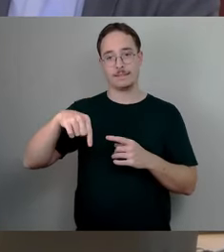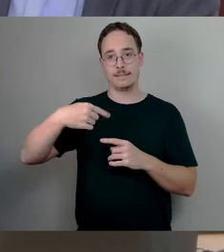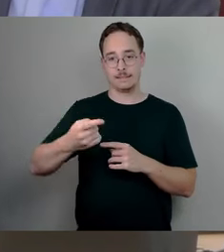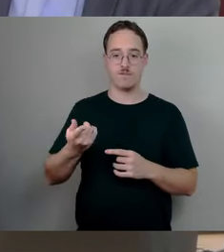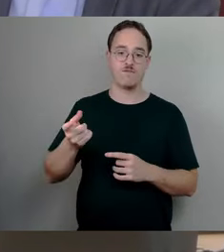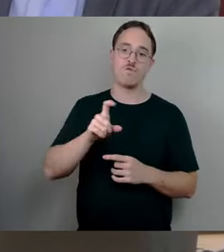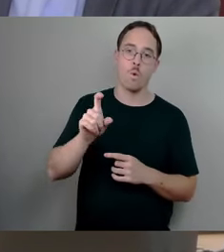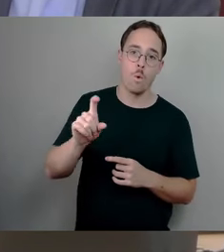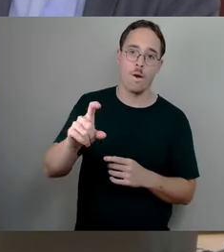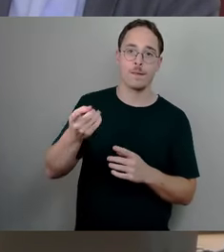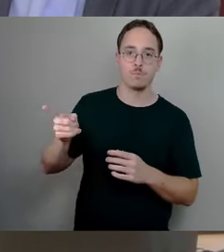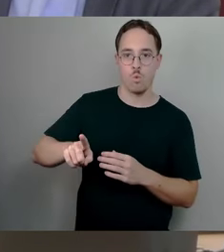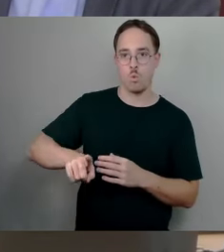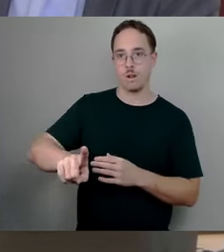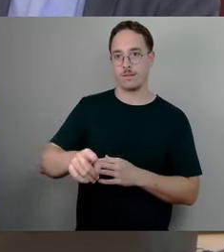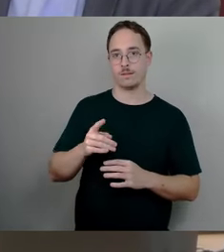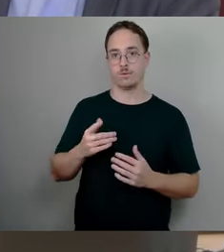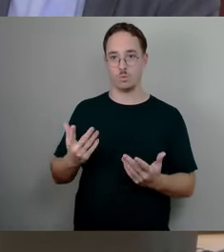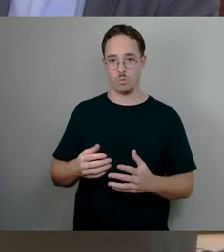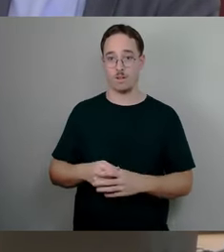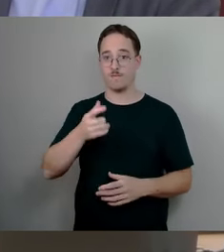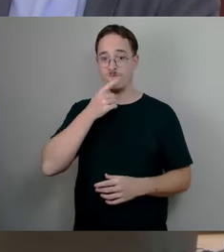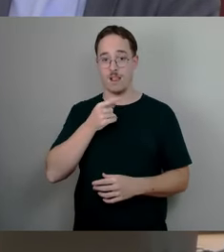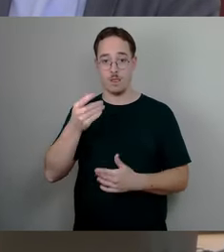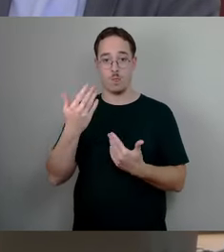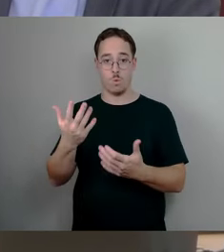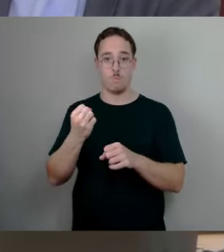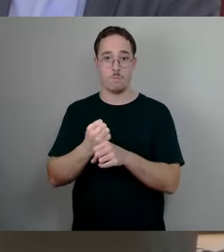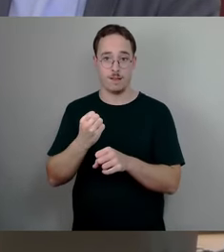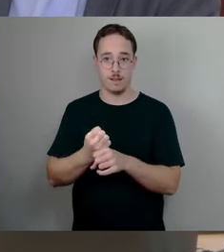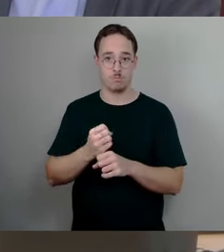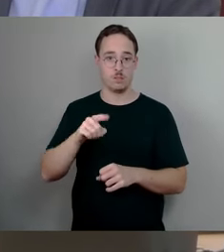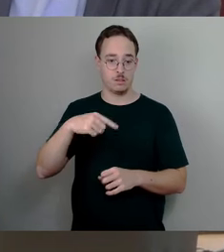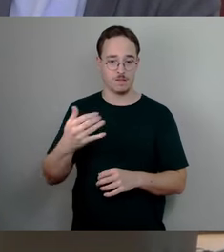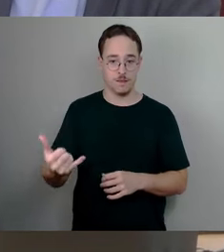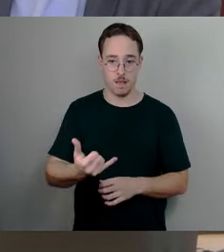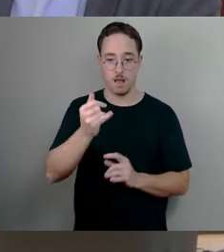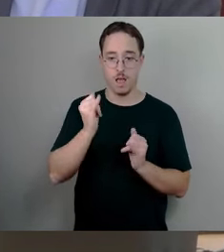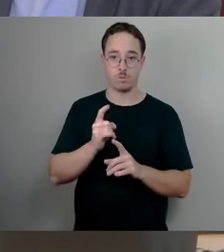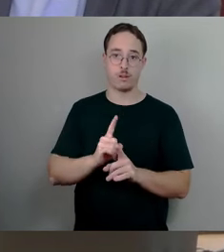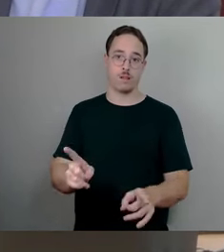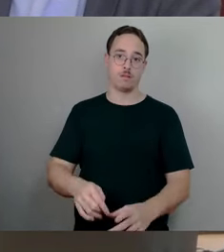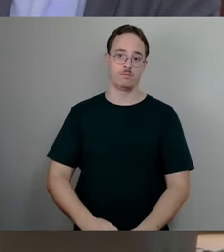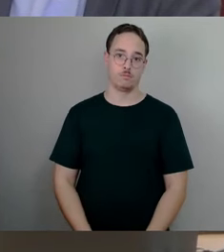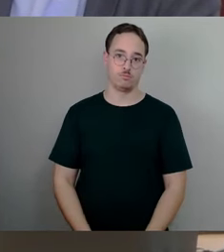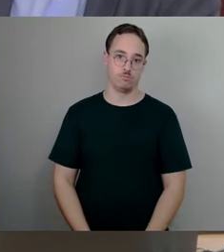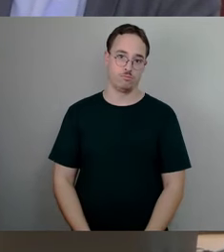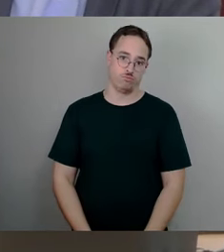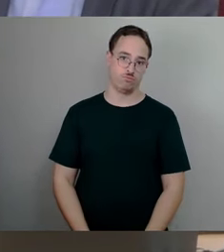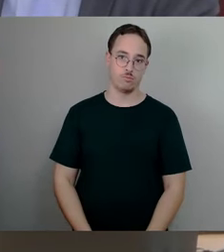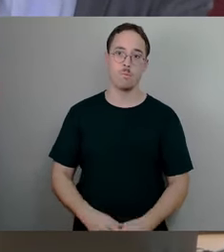diese in Aussichtstellung als Stadtgesellschaft in den nächsten Jahren in Anspruch nehmen, das ist noch kein Förderbescheid,